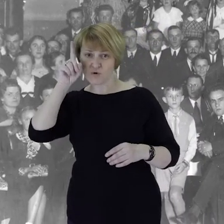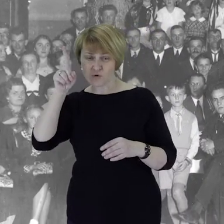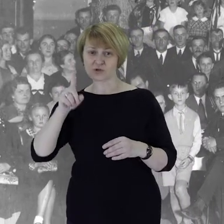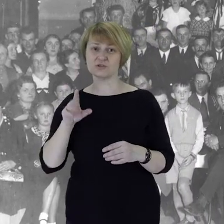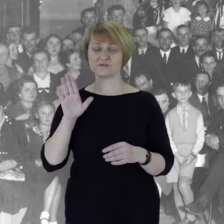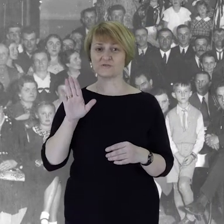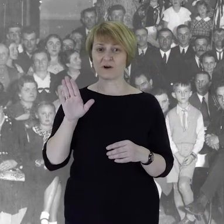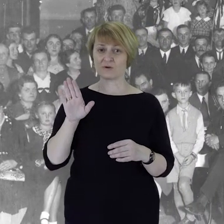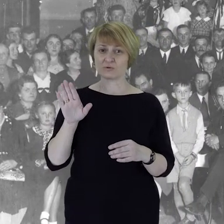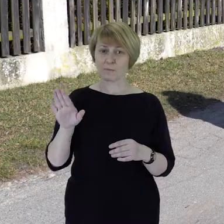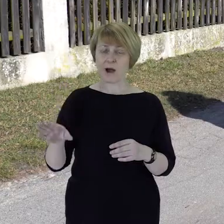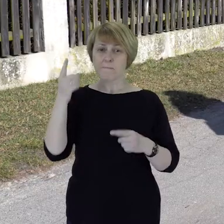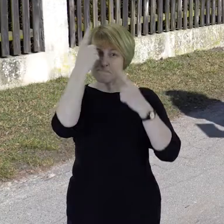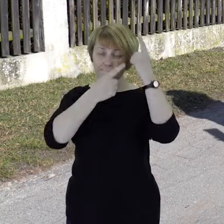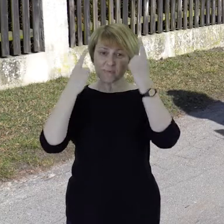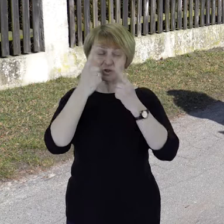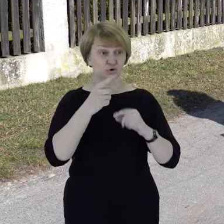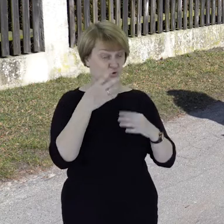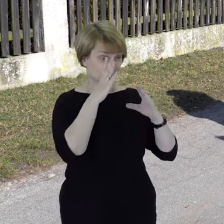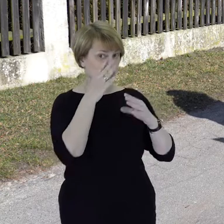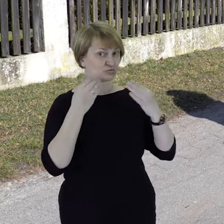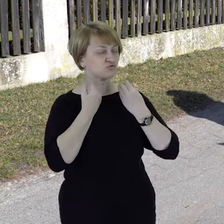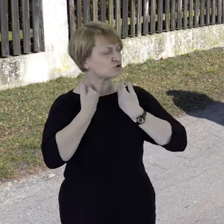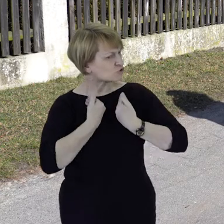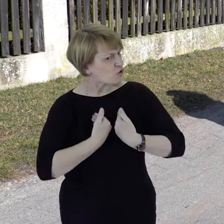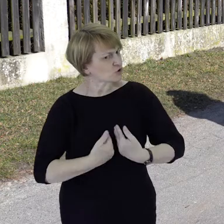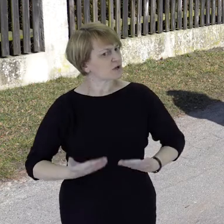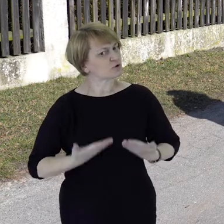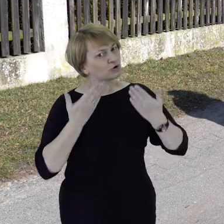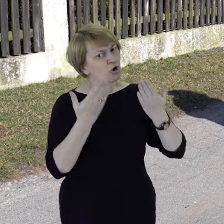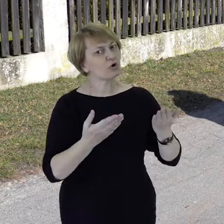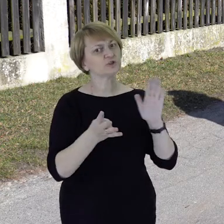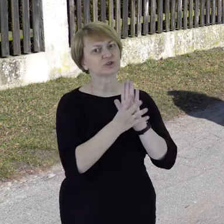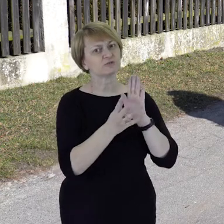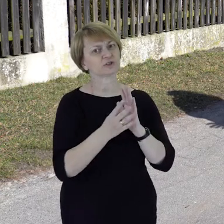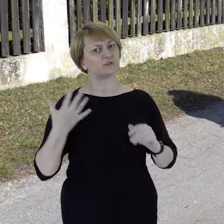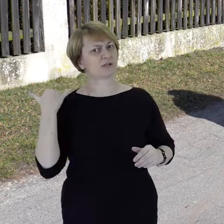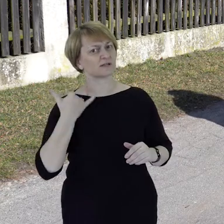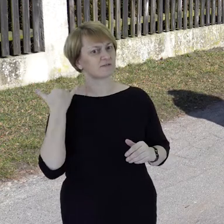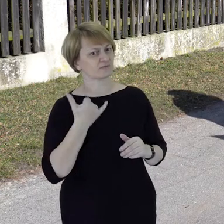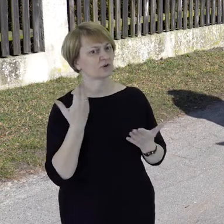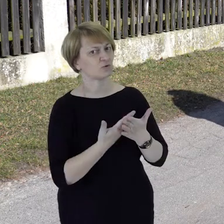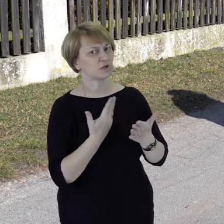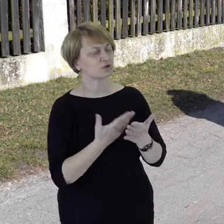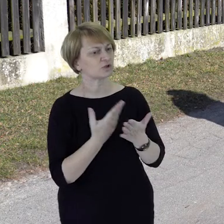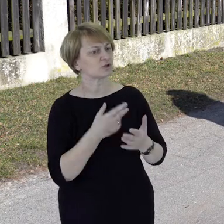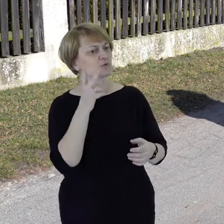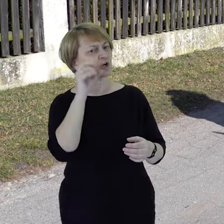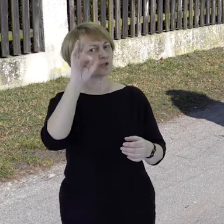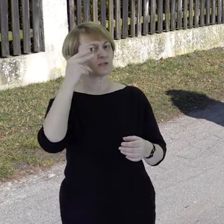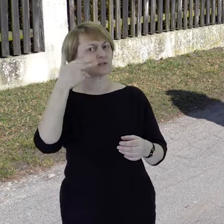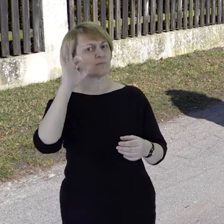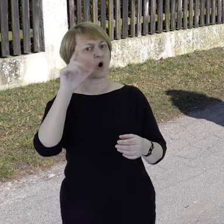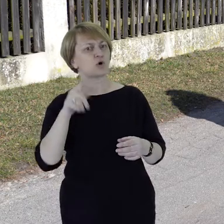która... Której tożsamość tak naprawdę rodzi się już wcześniej w XIX wieku. Oczywiście. sięgając do Smolki,